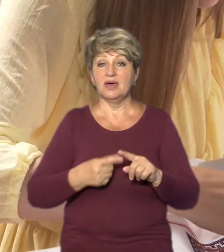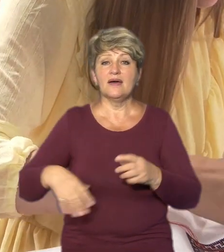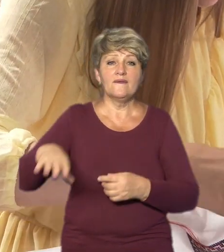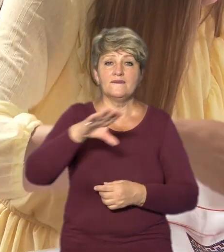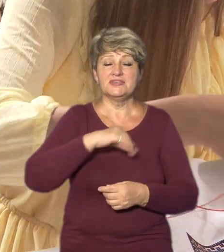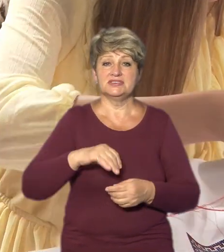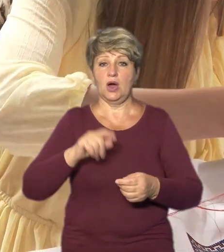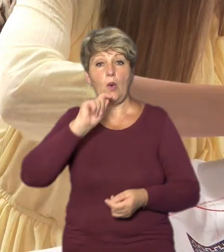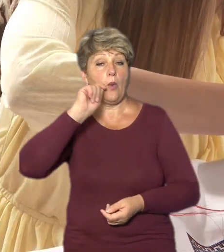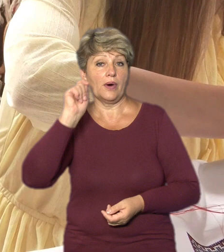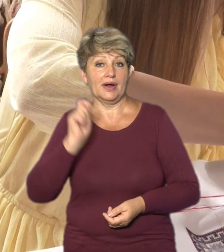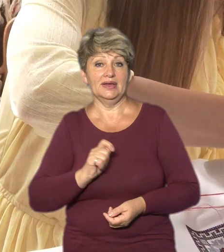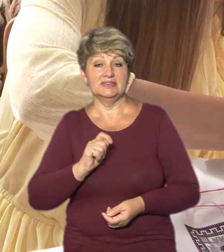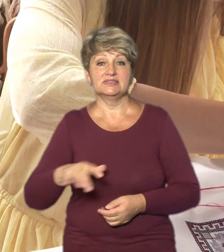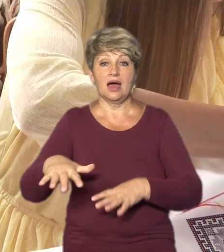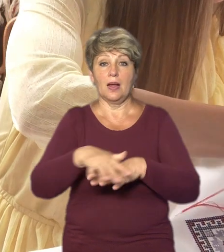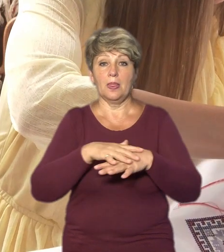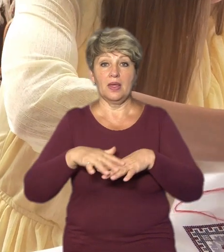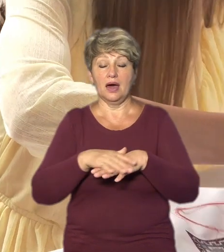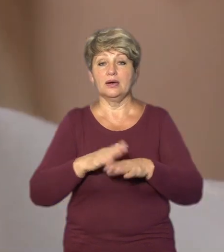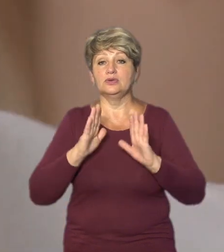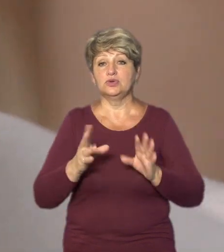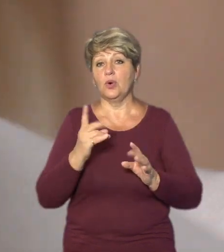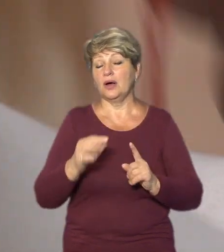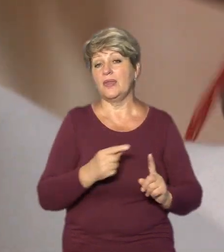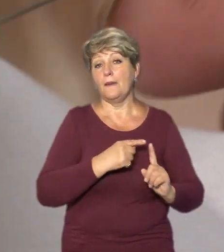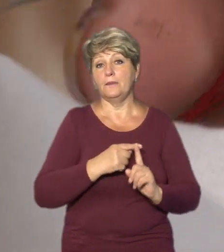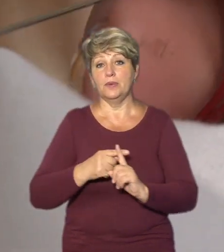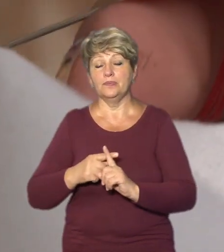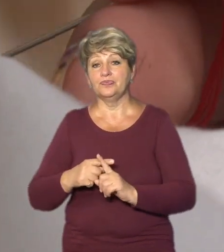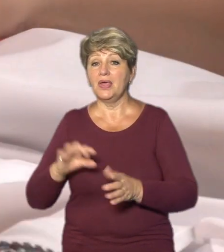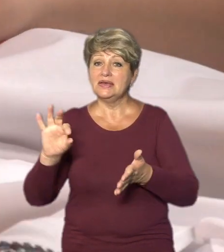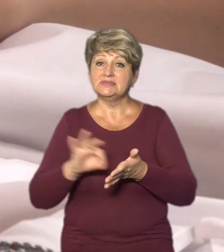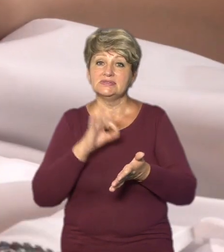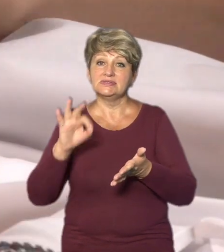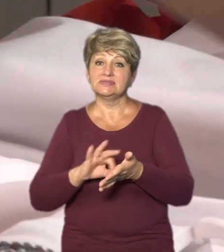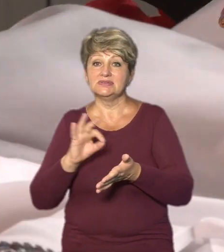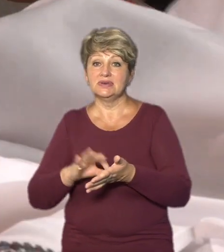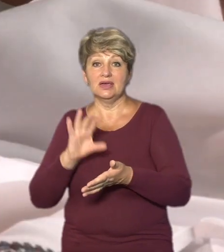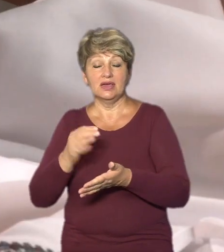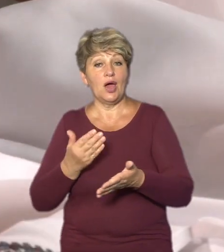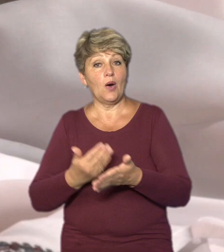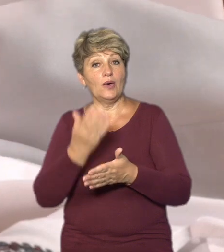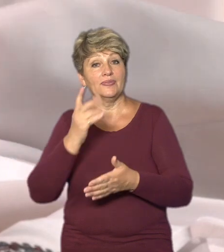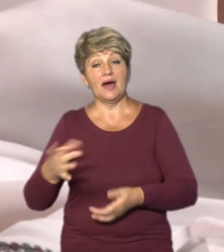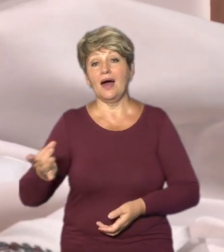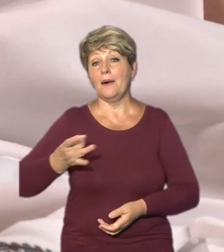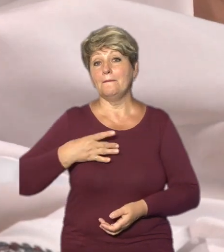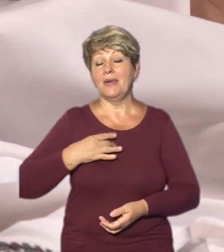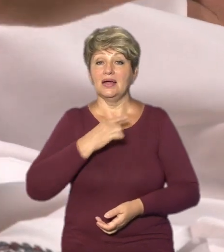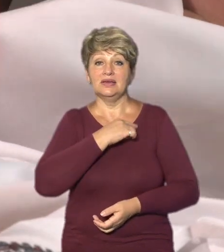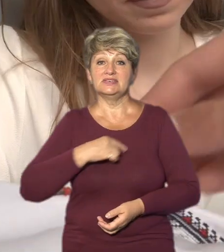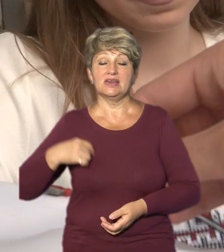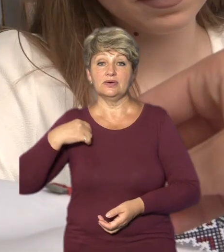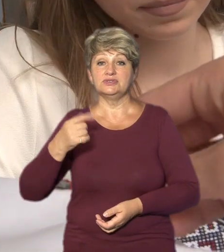символіка українська, народна, вона тільки на позитив. Стібок за стіпком і ось на біляй сорочці три уламки